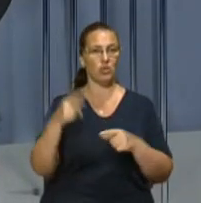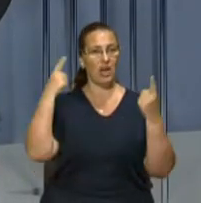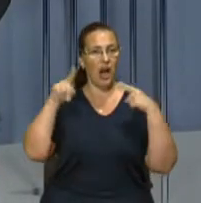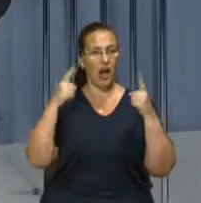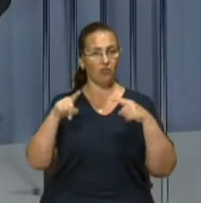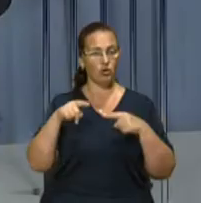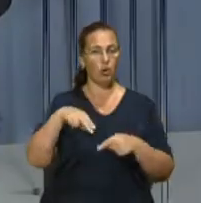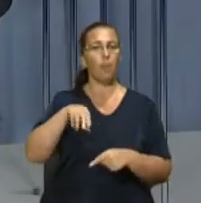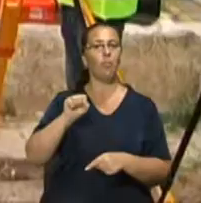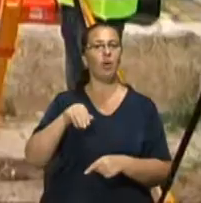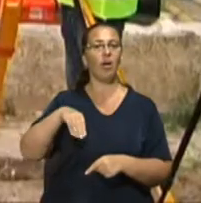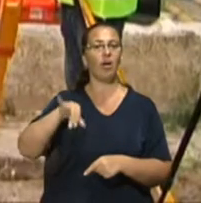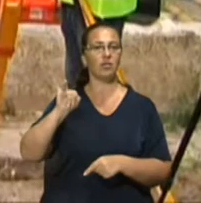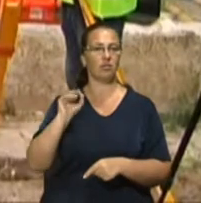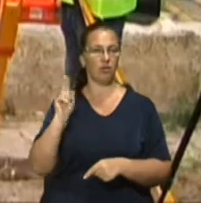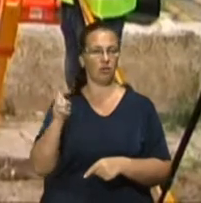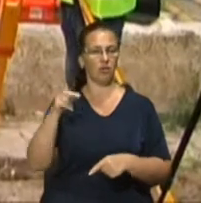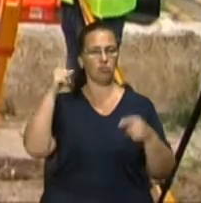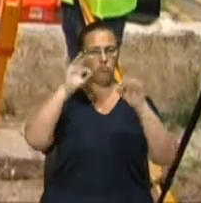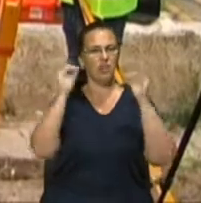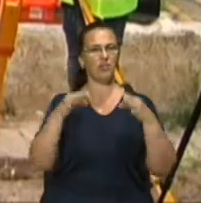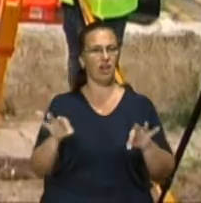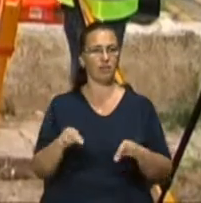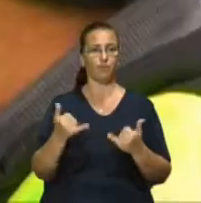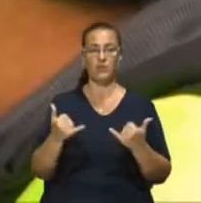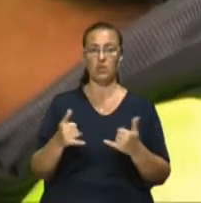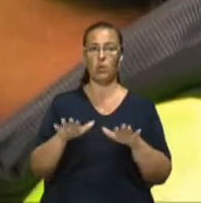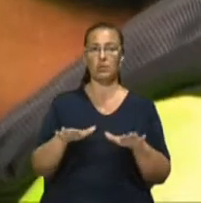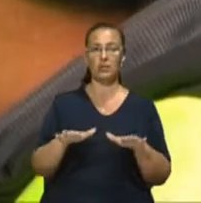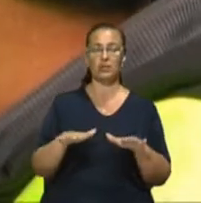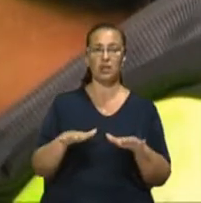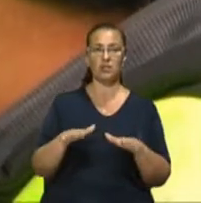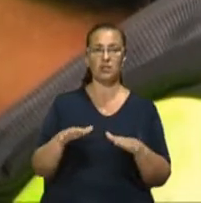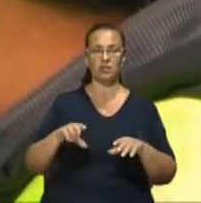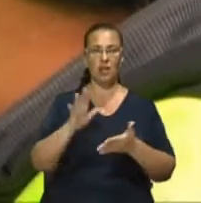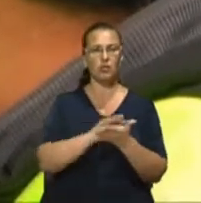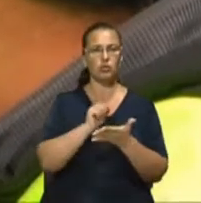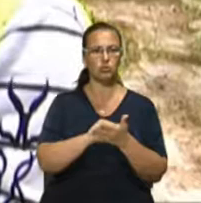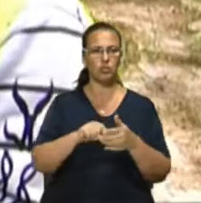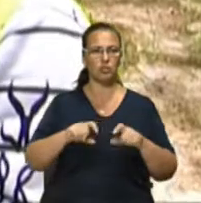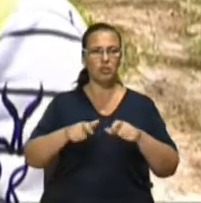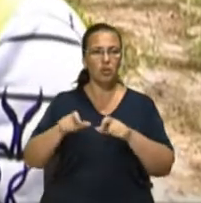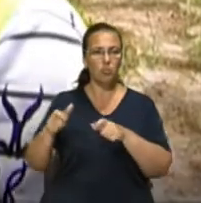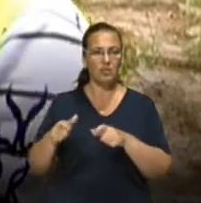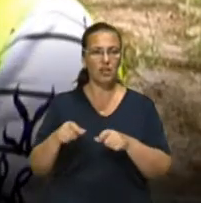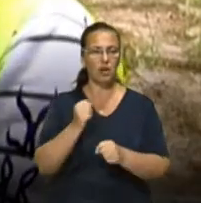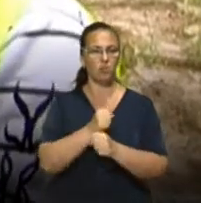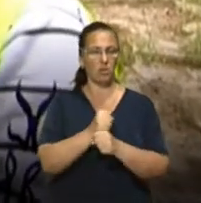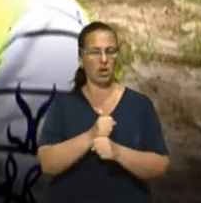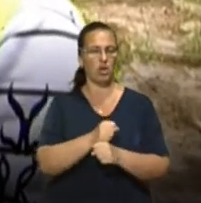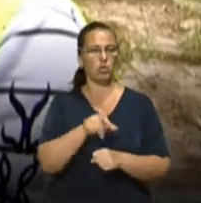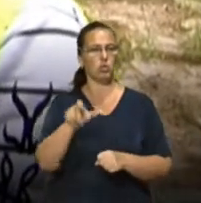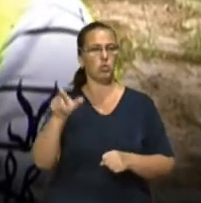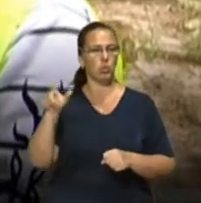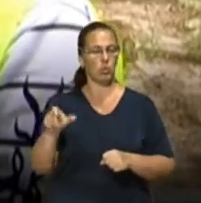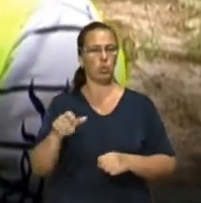метець Володимир Патик. Сьогодні на ділянці, є зруйнована мозаїка, працюють геодезисти. Ми знаємо, що є попередня зйомка і